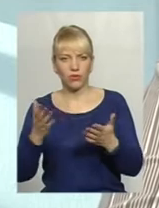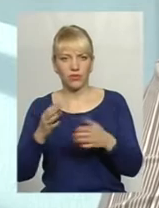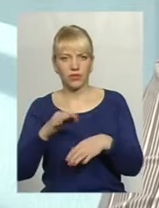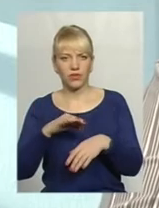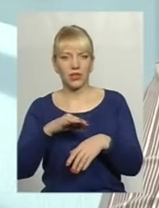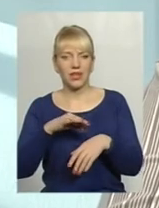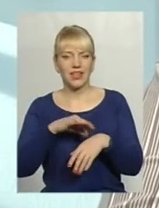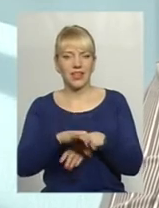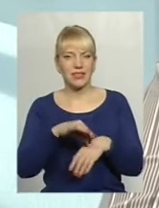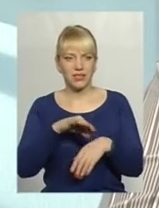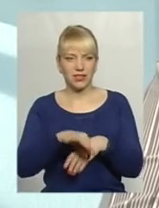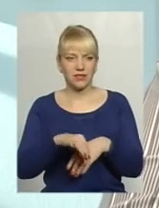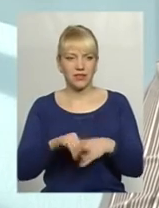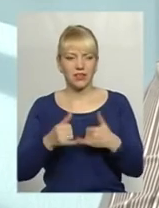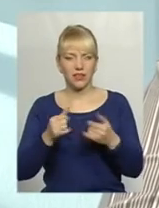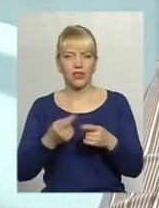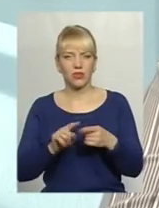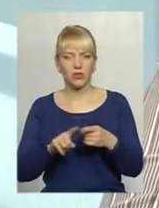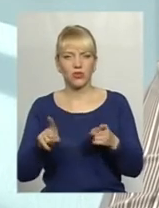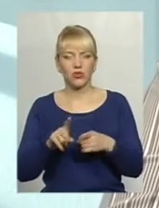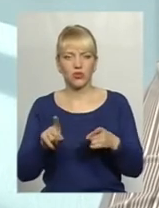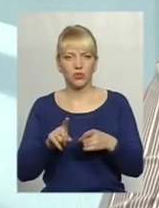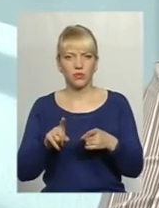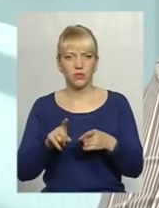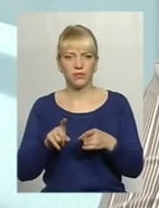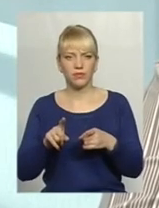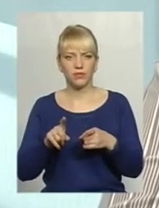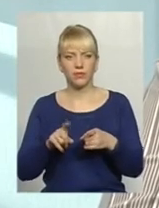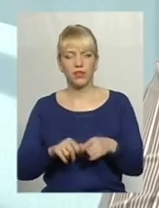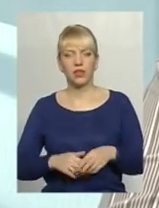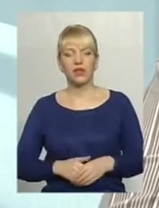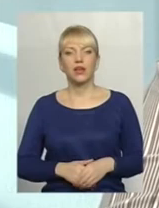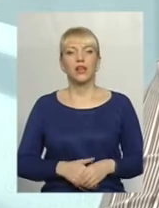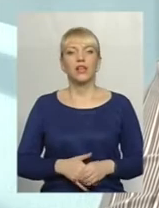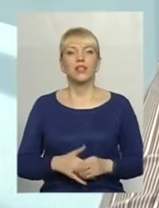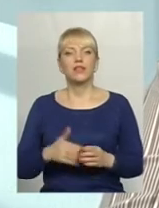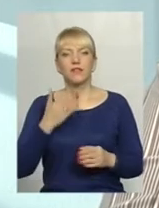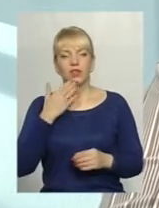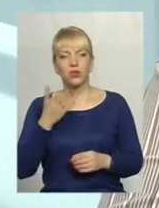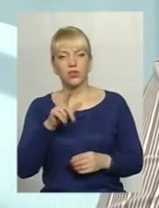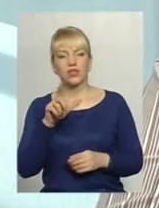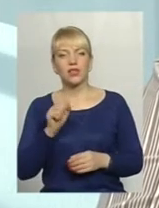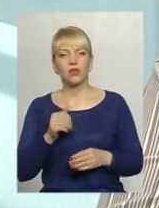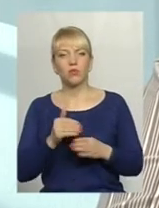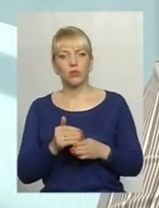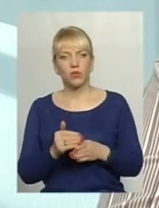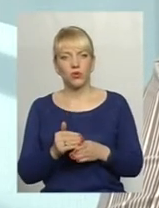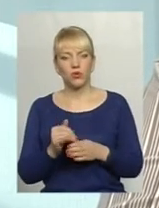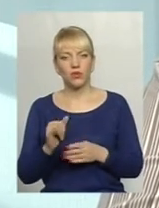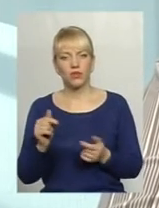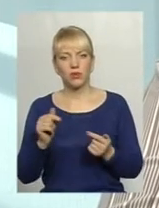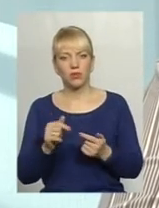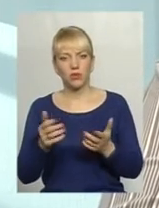для того, щоб звернутися за допомогою і, відповідно,